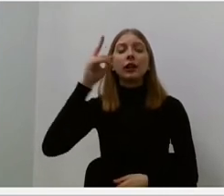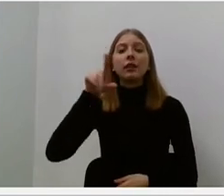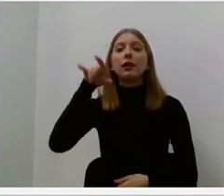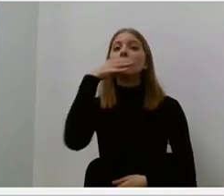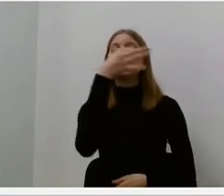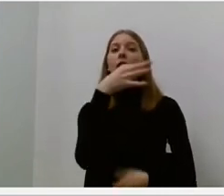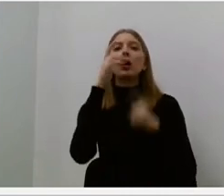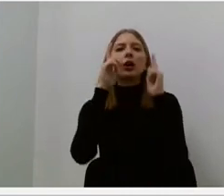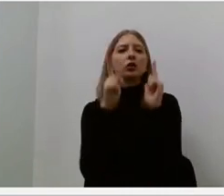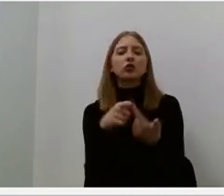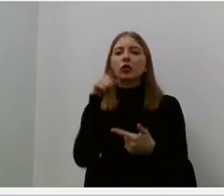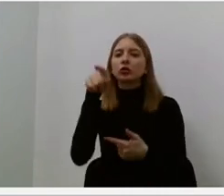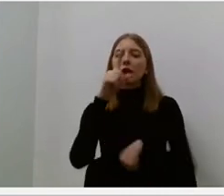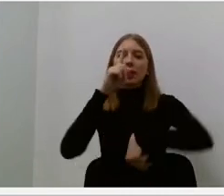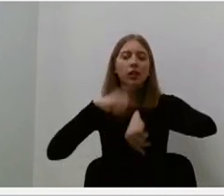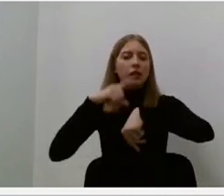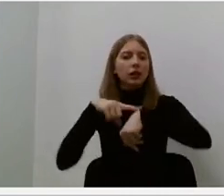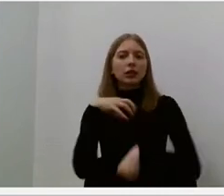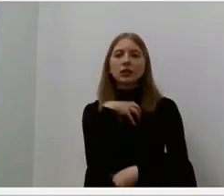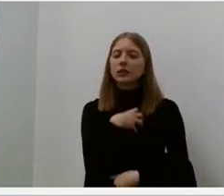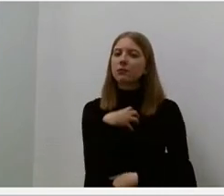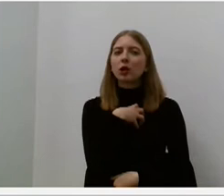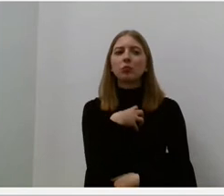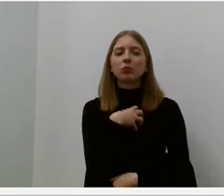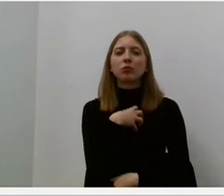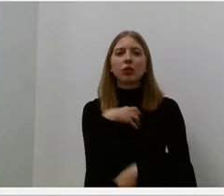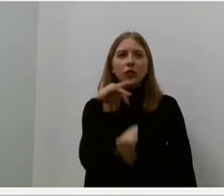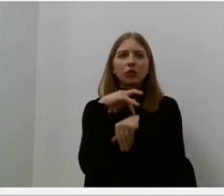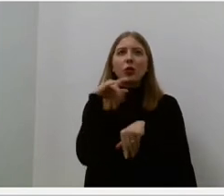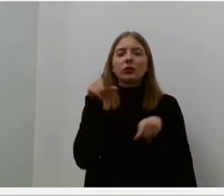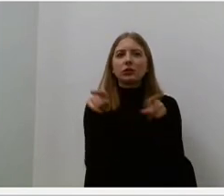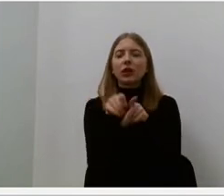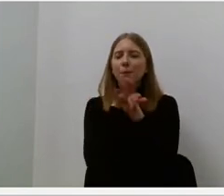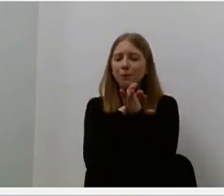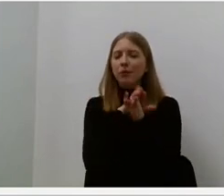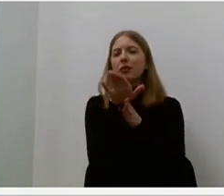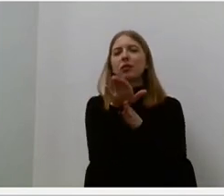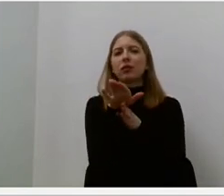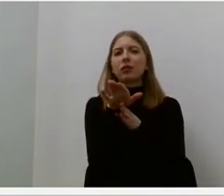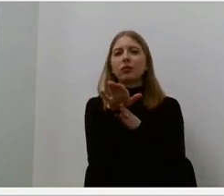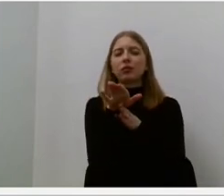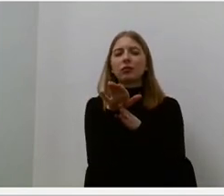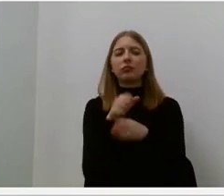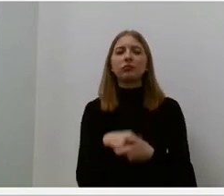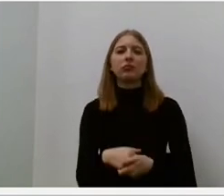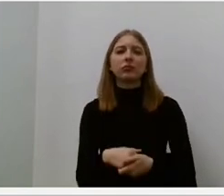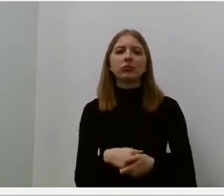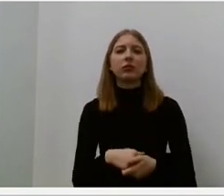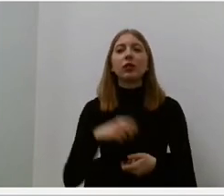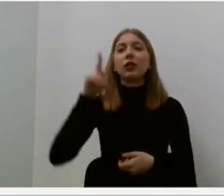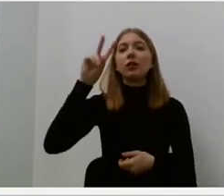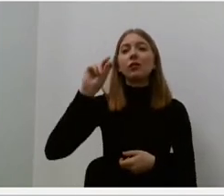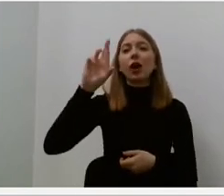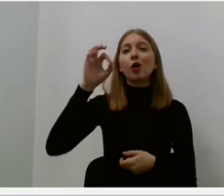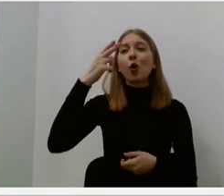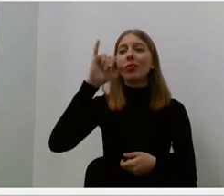laikas. Pilnatvės laikas tai komet pas Veroniką Liseikienę susirinkdavo